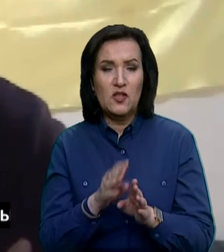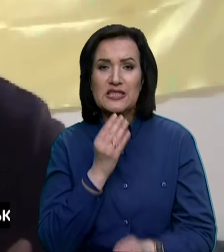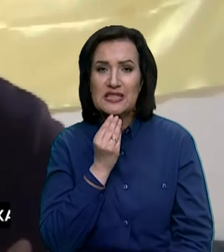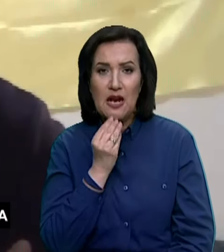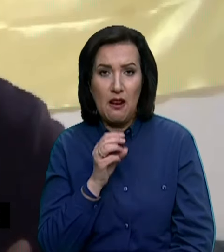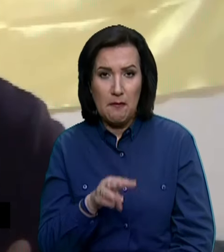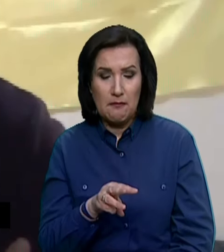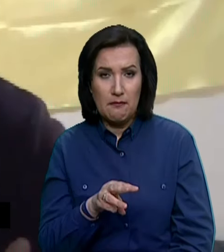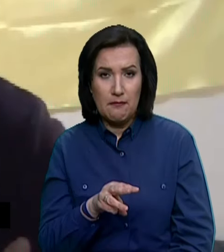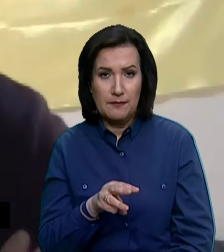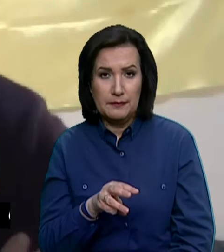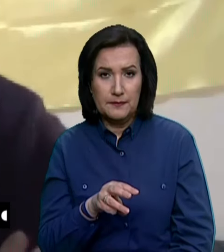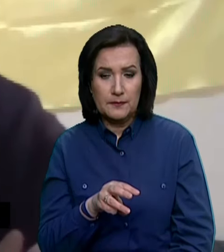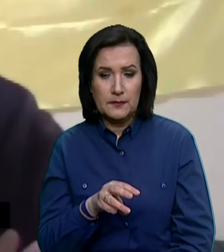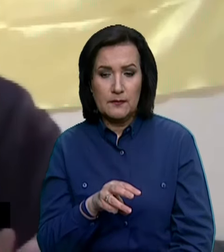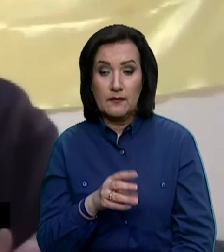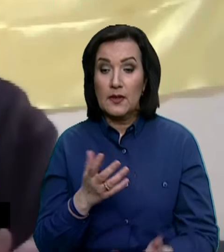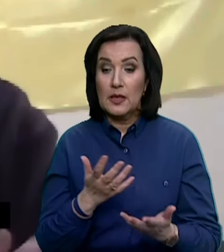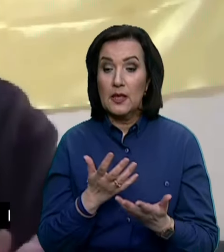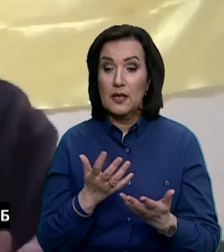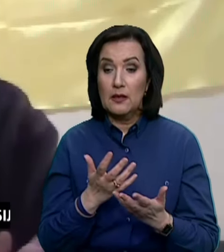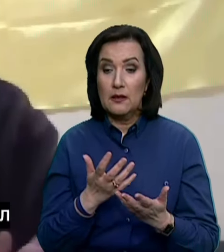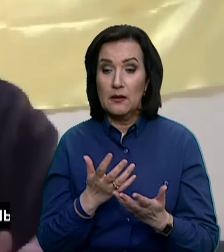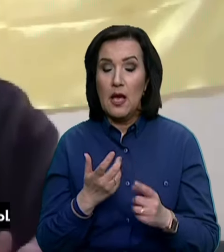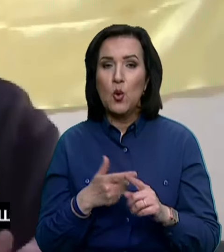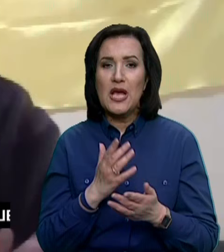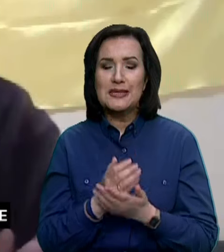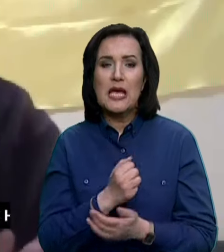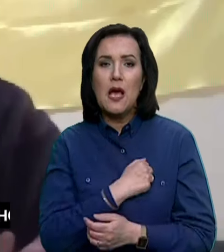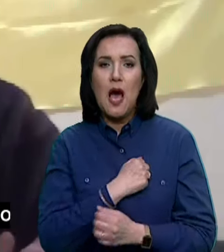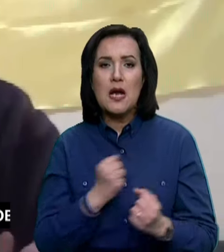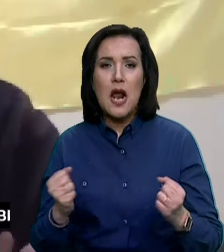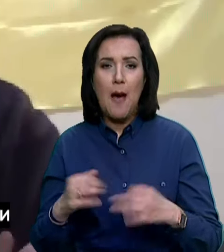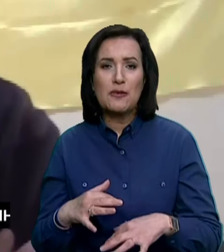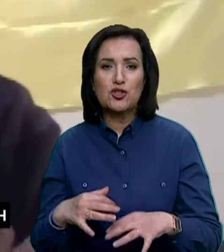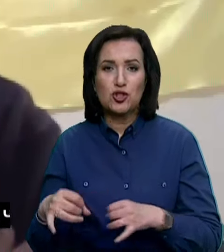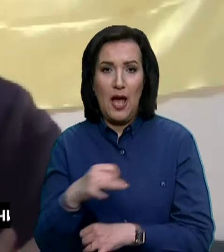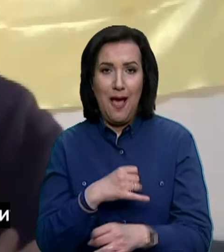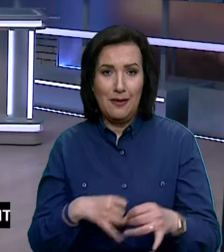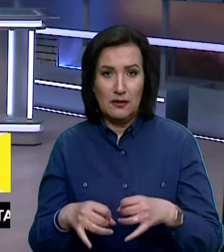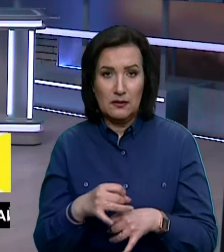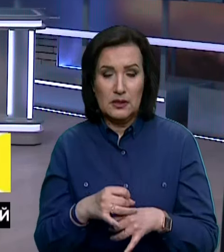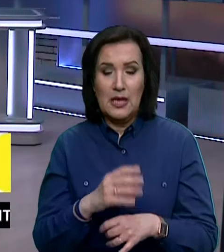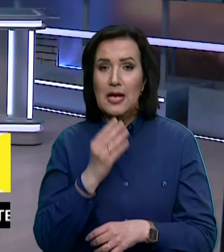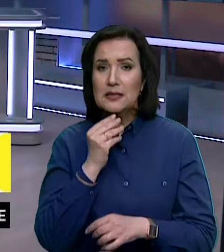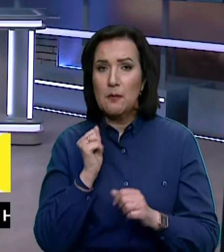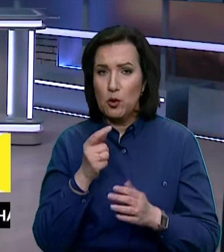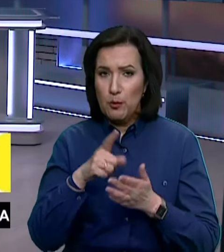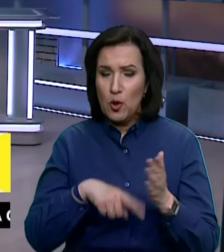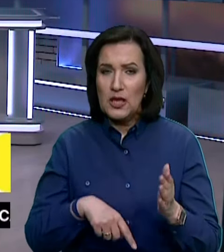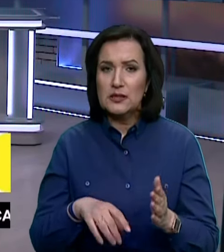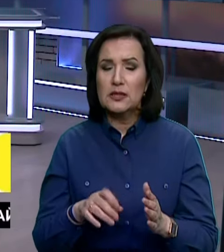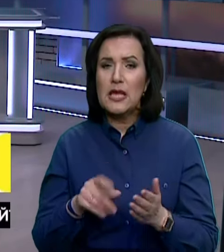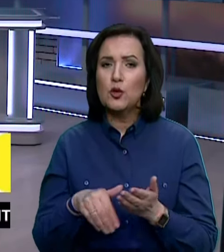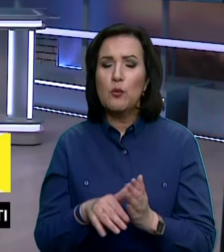з Ізраїлем. Так. Цікаво, Олексій Рамштайн. Рамштайн. Ізраїль може покладатись